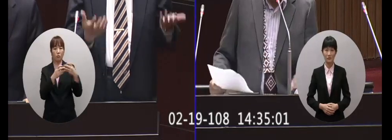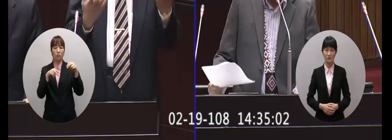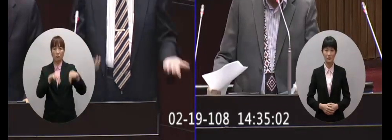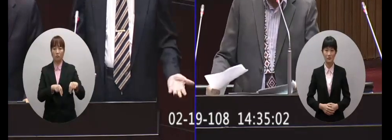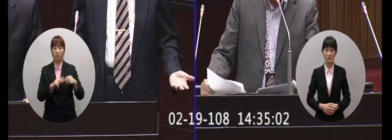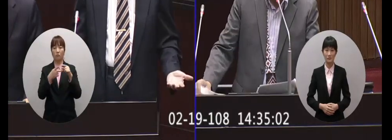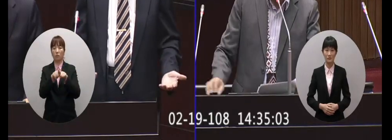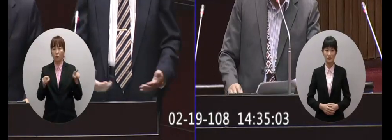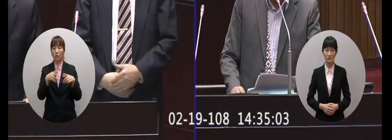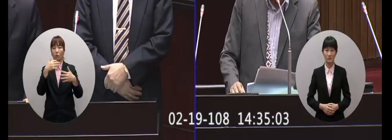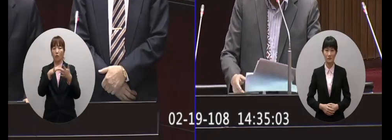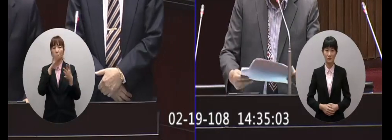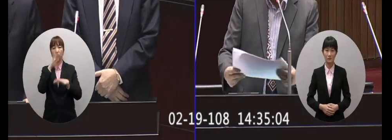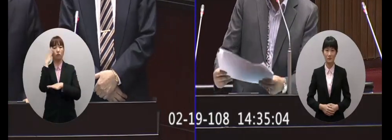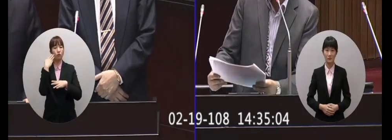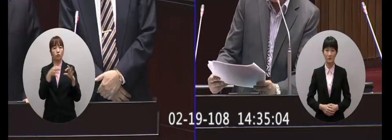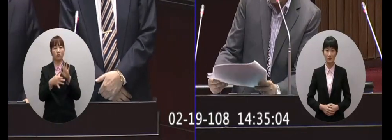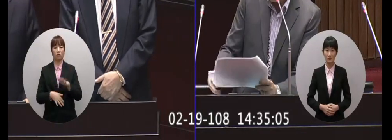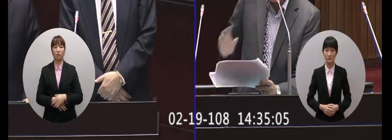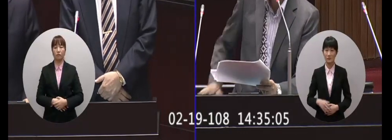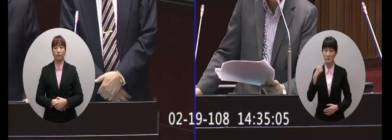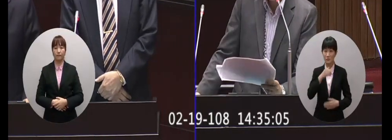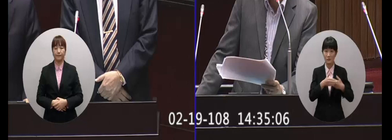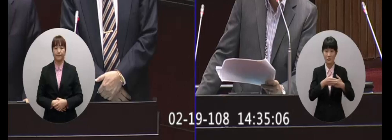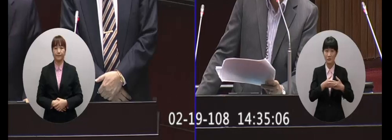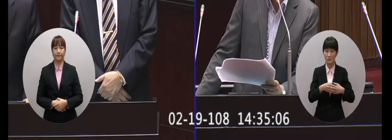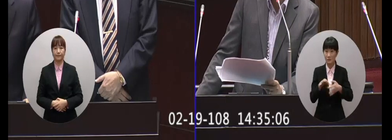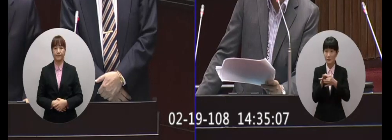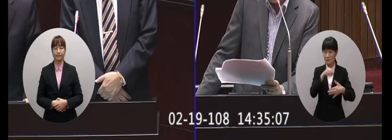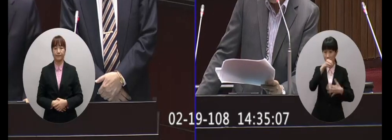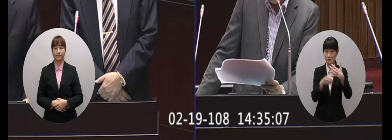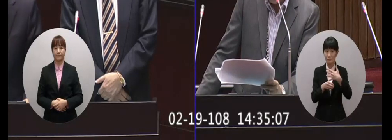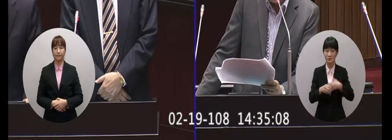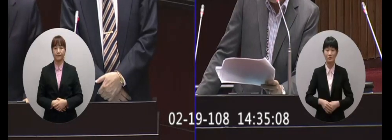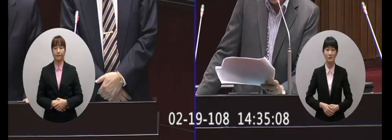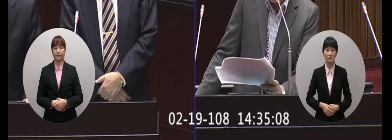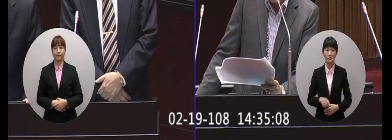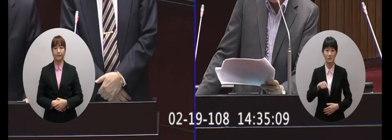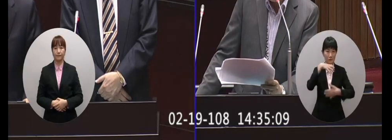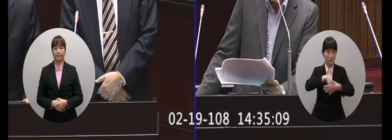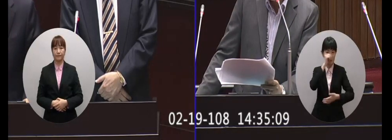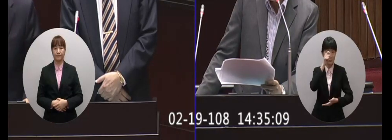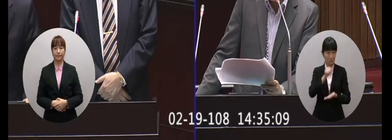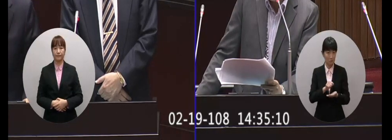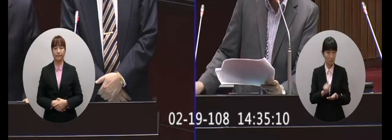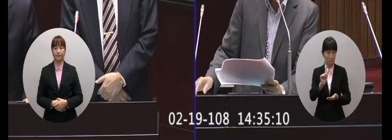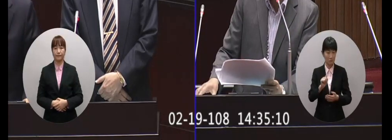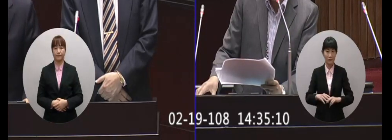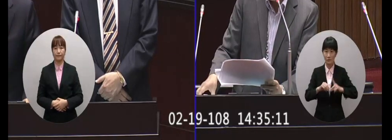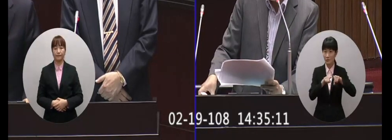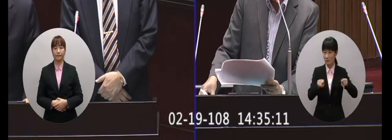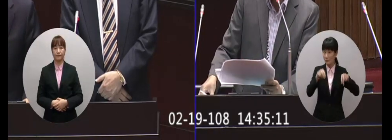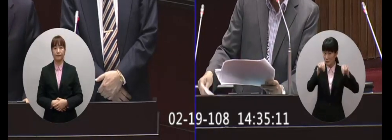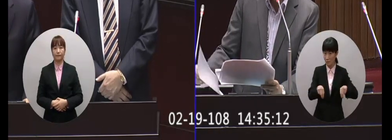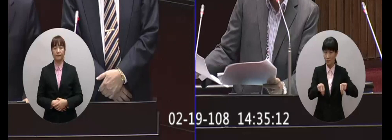平協議當然是一種政治性的協議這個兩岸關係條例兩岸關係條例有特別談到你們要把和平